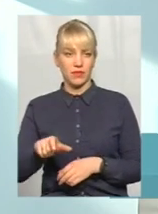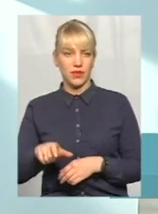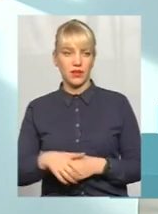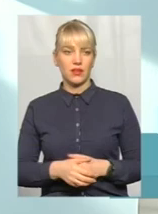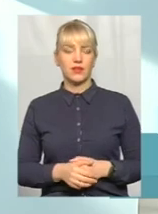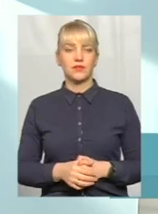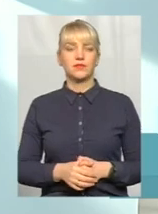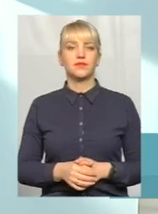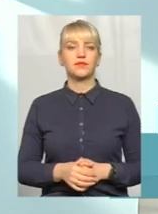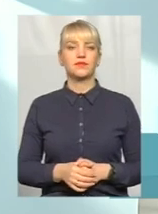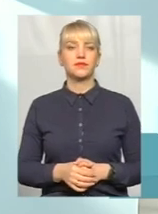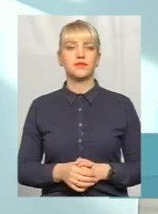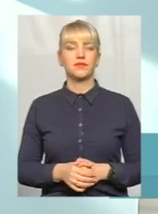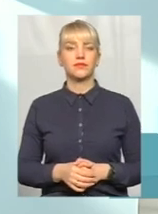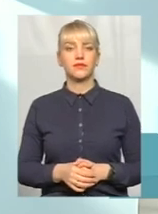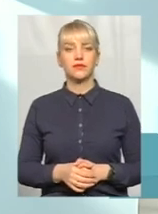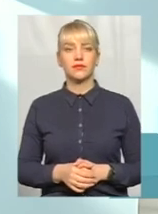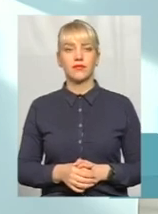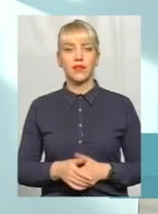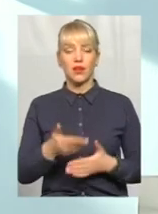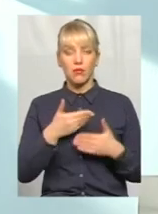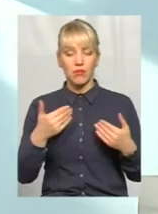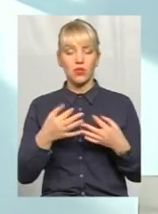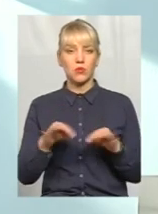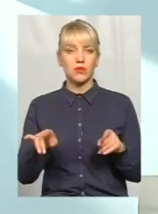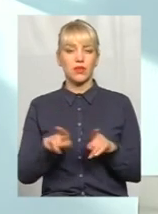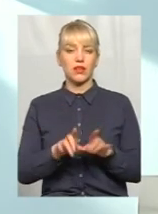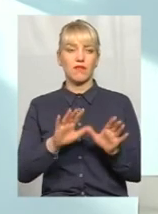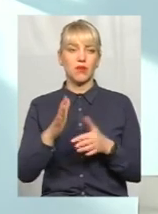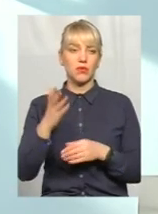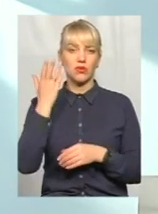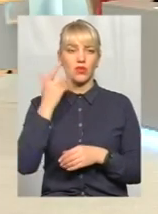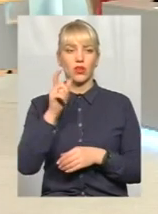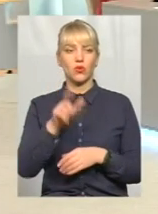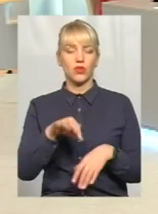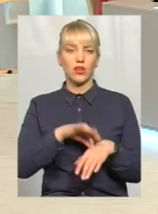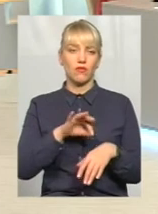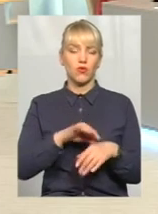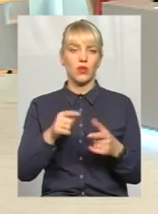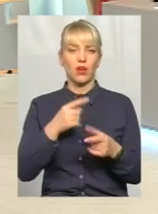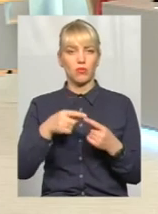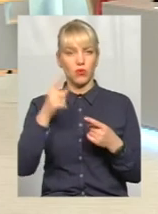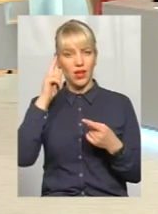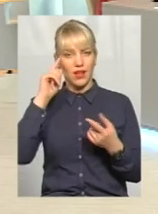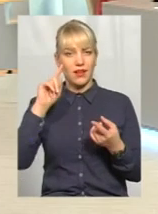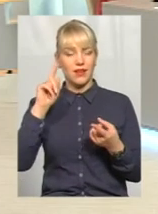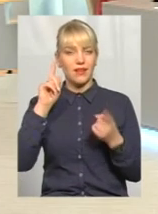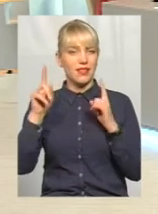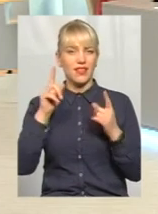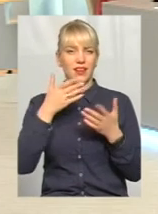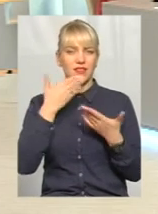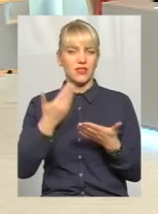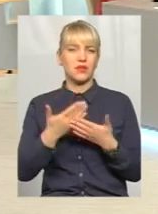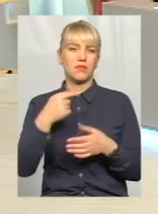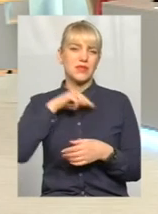що виробляють наші мами. Ми допускаємо такі випадки, коли люди хворі або неадекватні. Мається на увазі психічно хворі, або